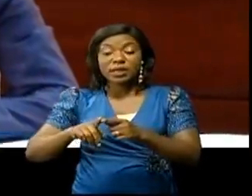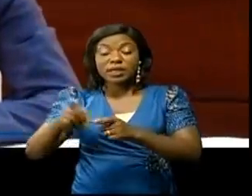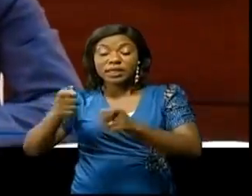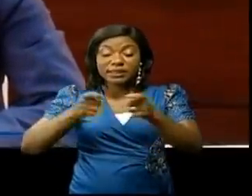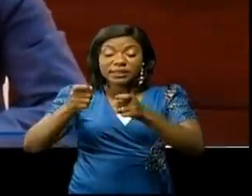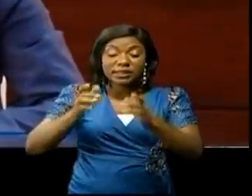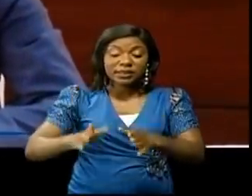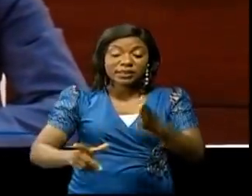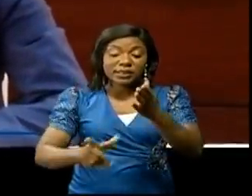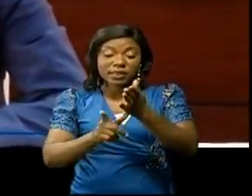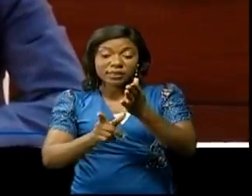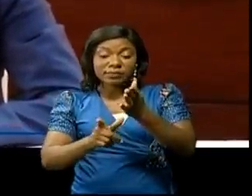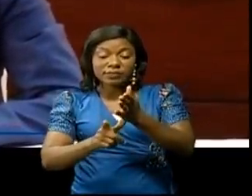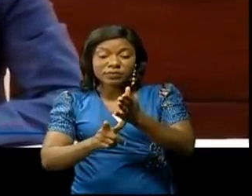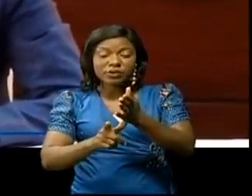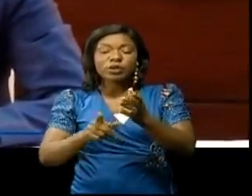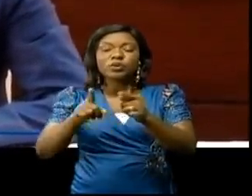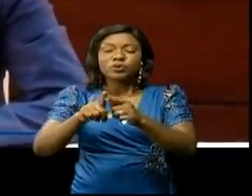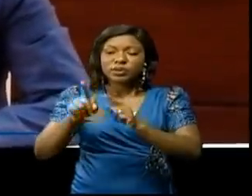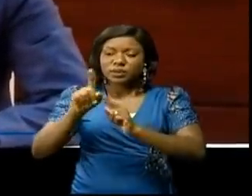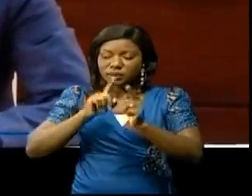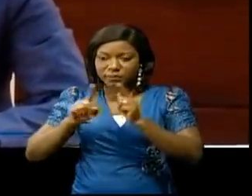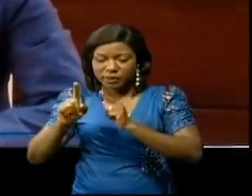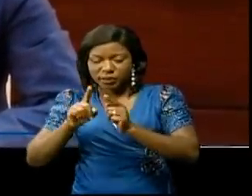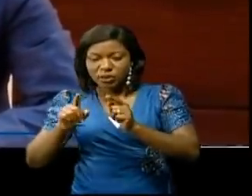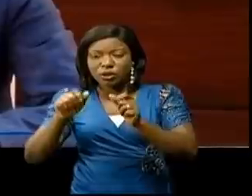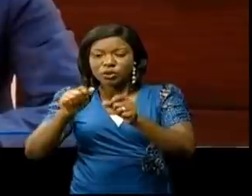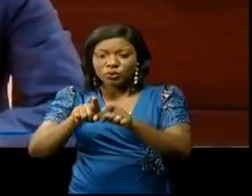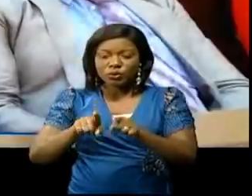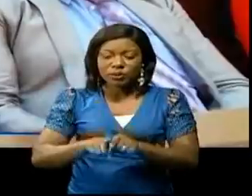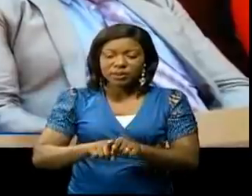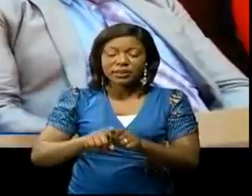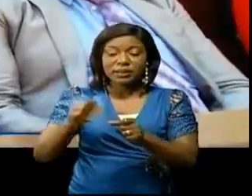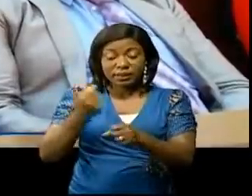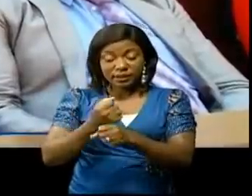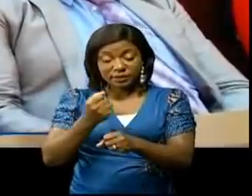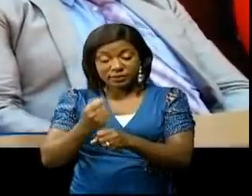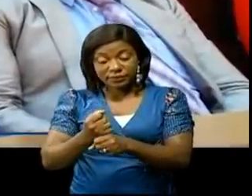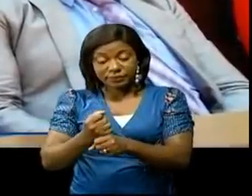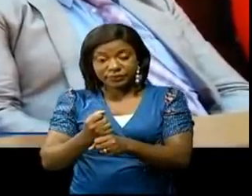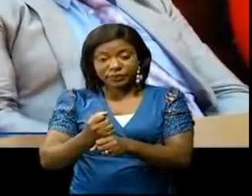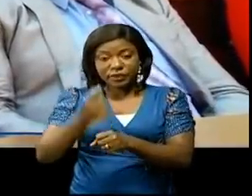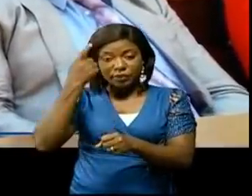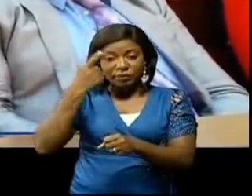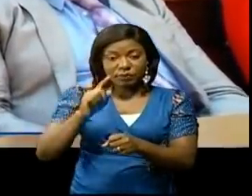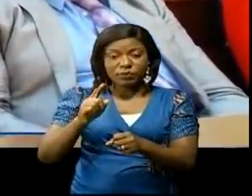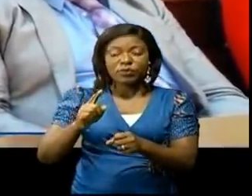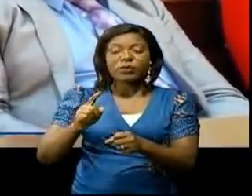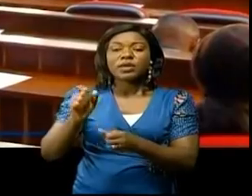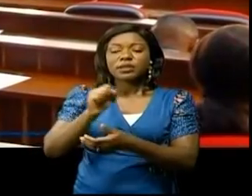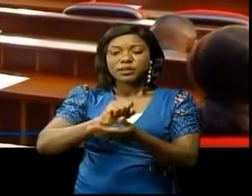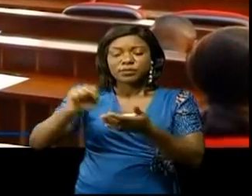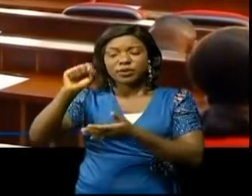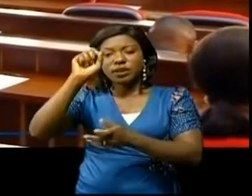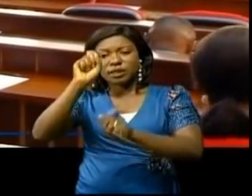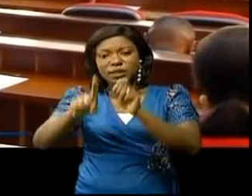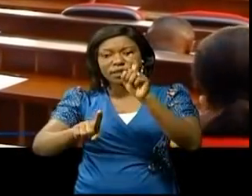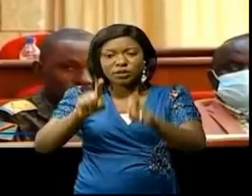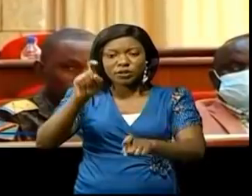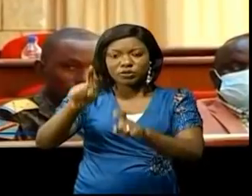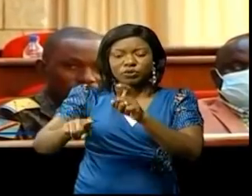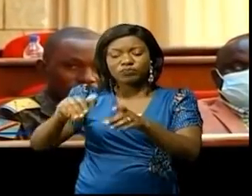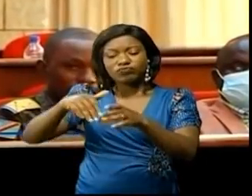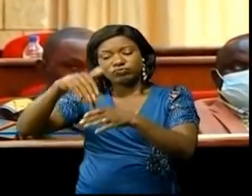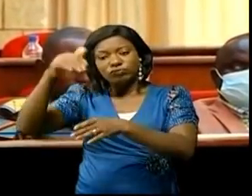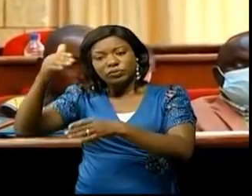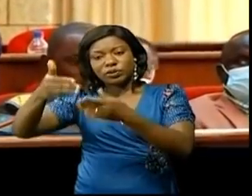adjoint chargé des questions économiques André Ouamesso, la session s'est déroulée sous le format d'un panel. Les questions et réponses ressorties